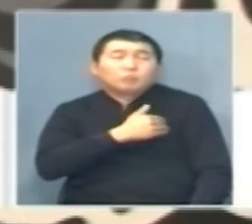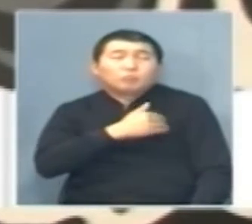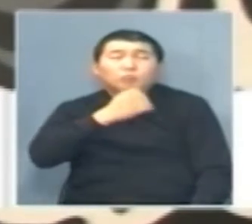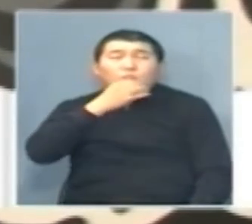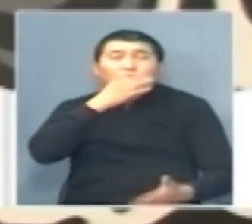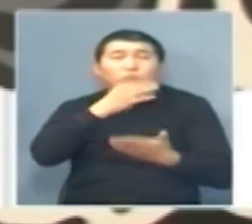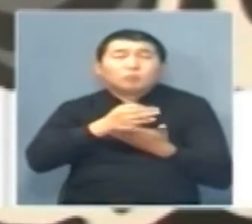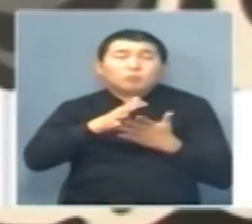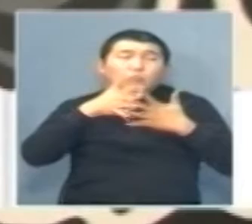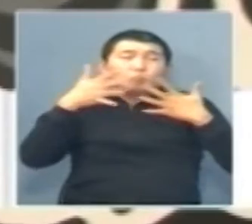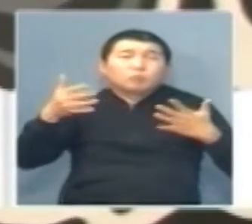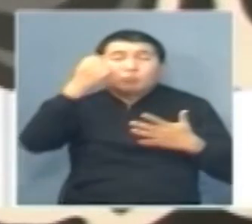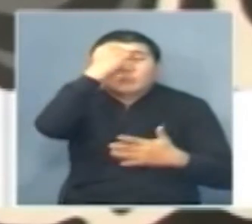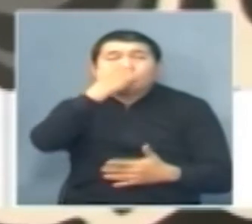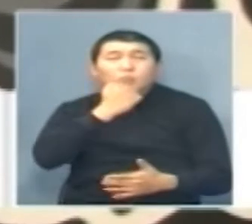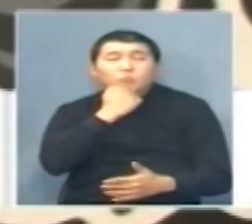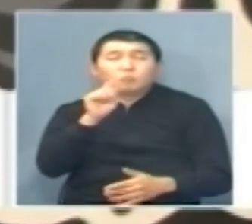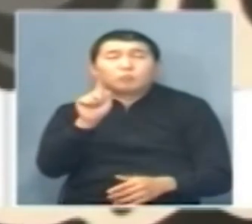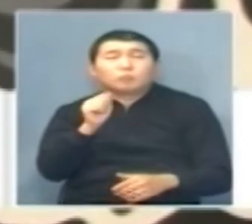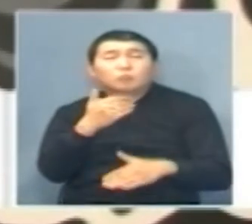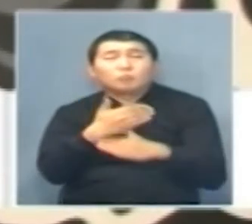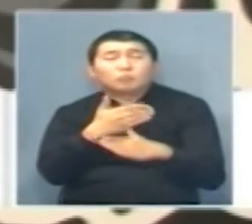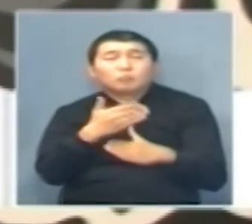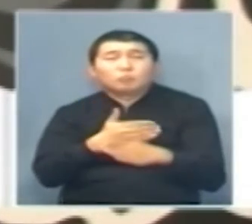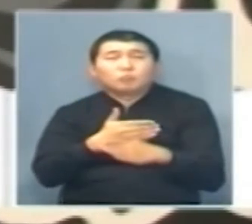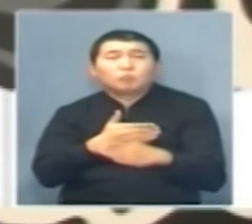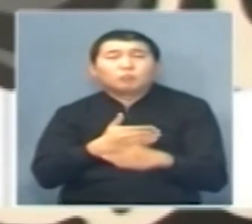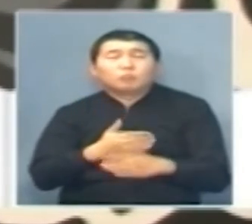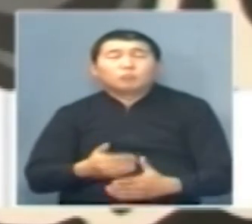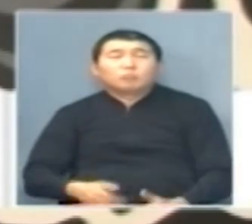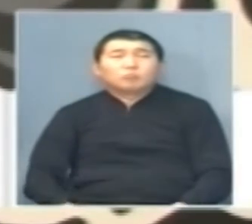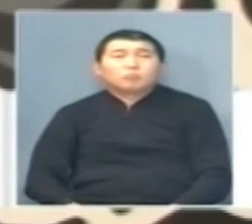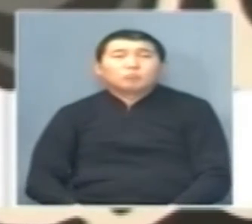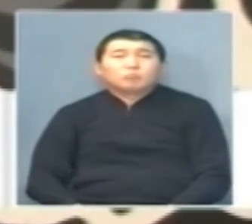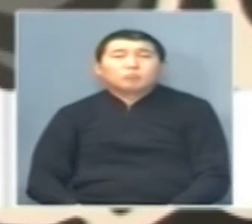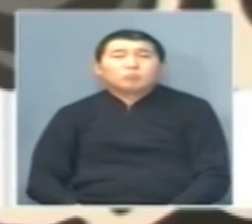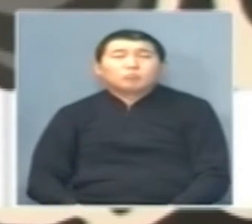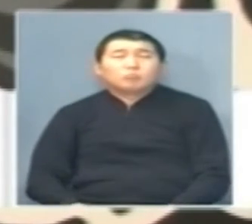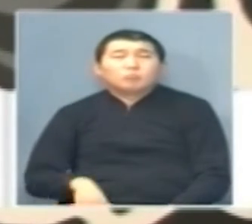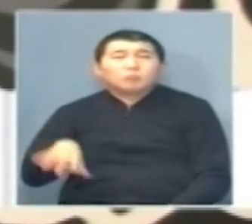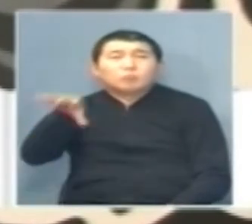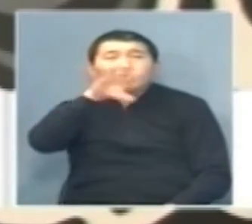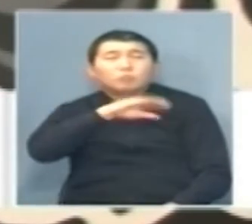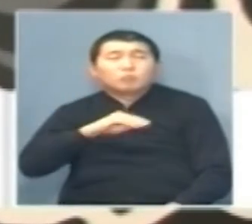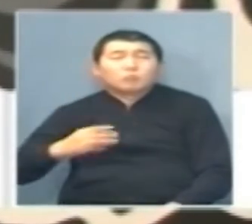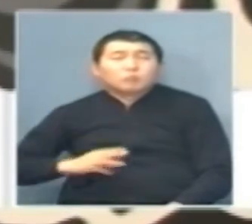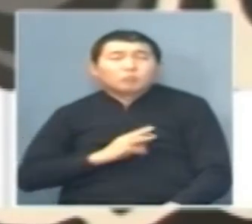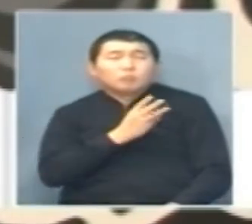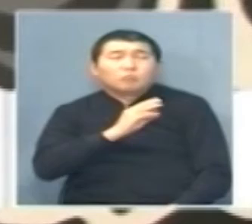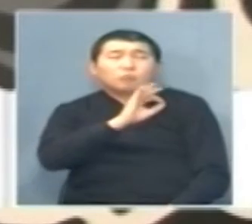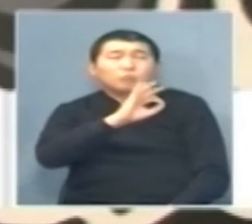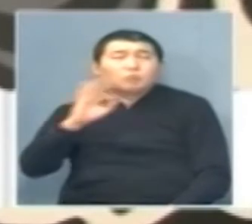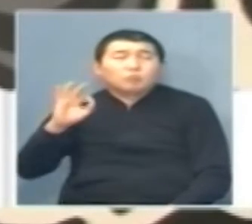за помощь ближе к школьному сезону. Всем деткам желаю отличной учебы,